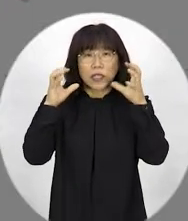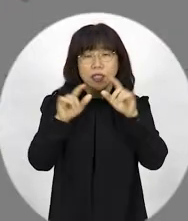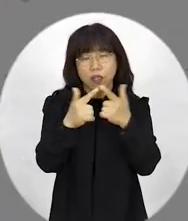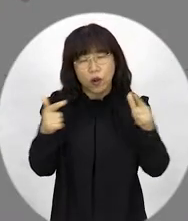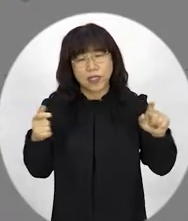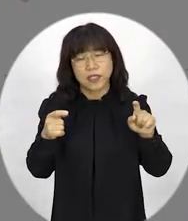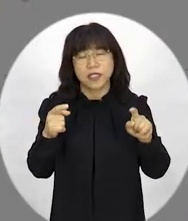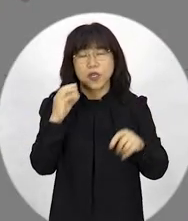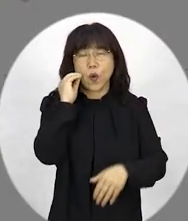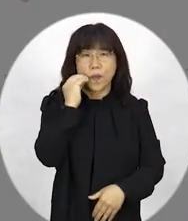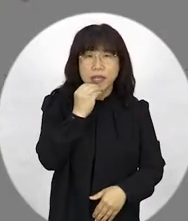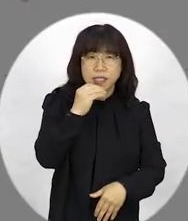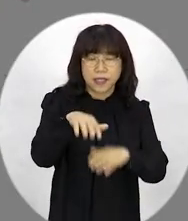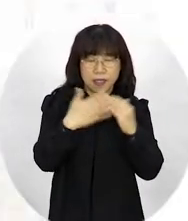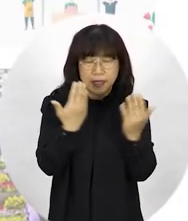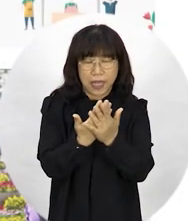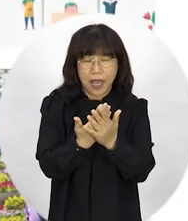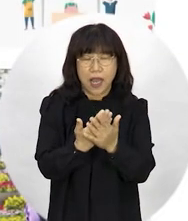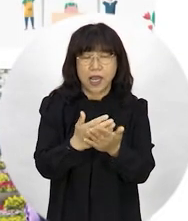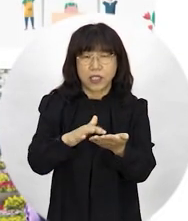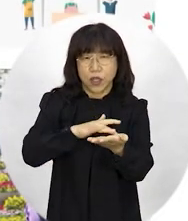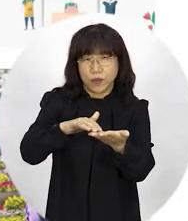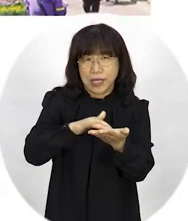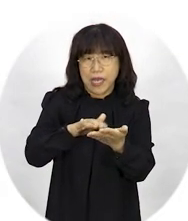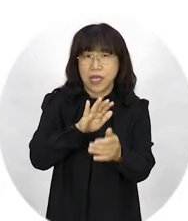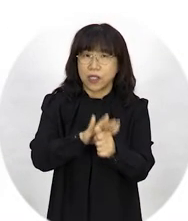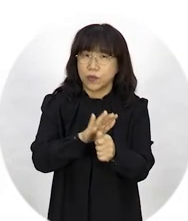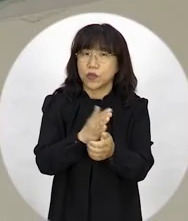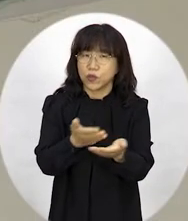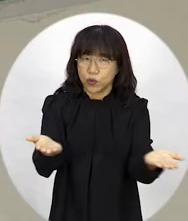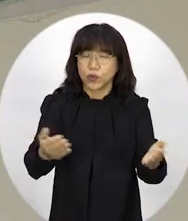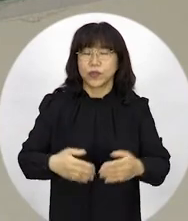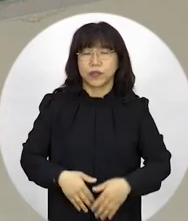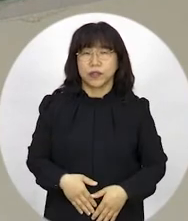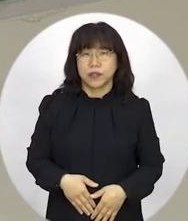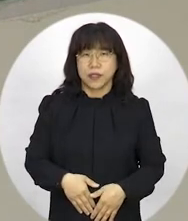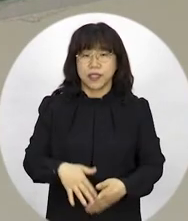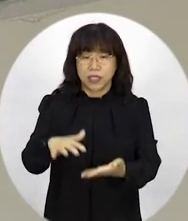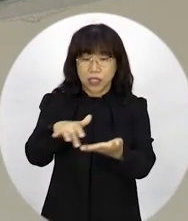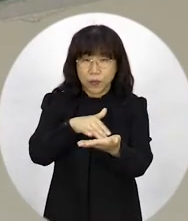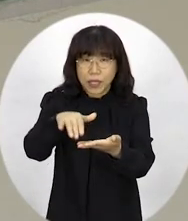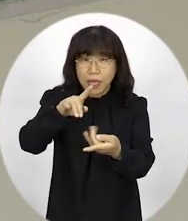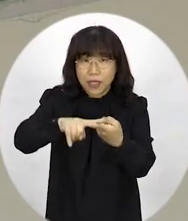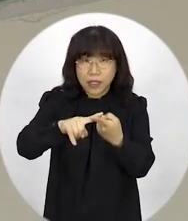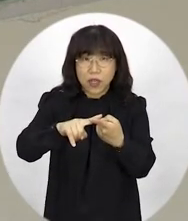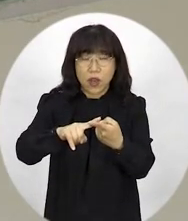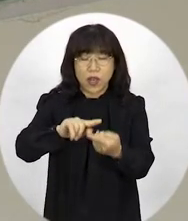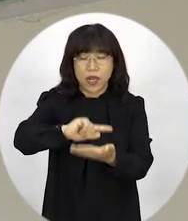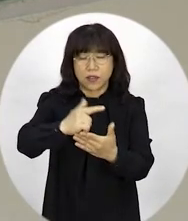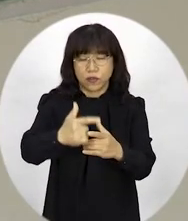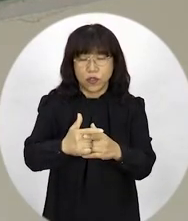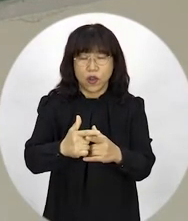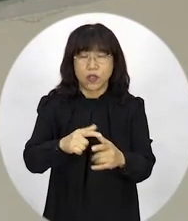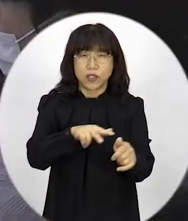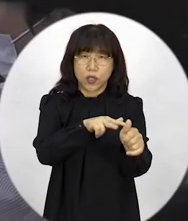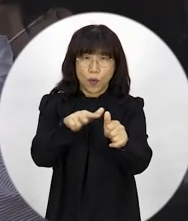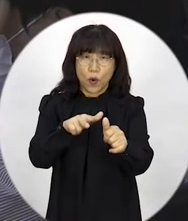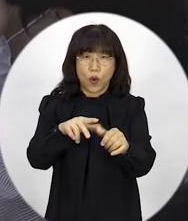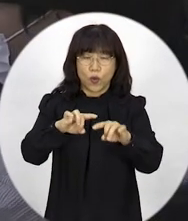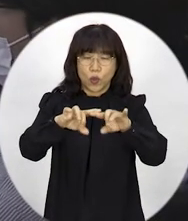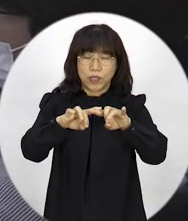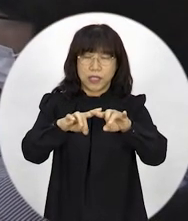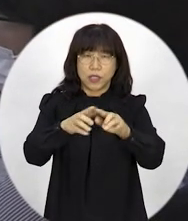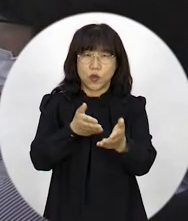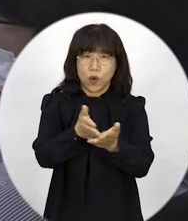예약 등 관련 홈페이지에도 전자점자 서비스가 제공됩니다. 전자점자 서비스에 대한 자세한 내용은 강서구청